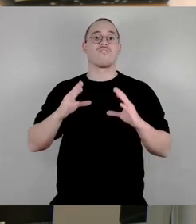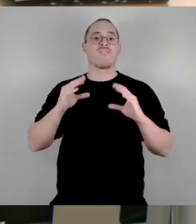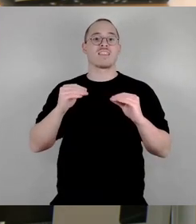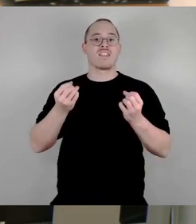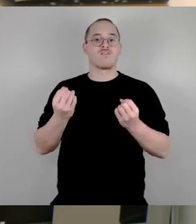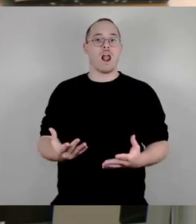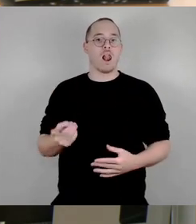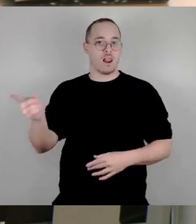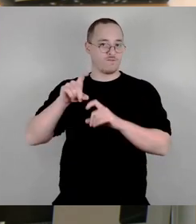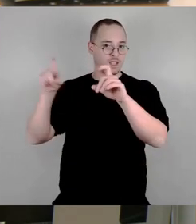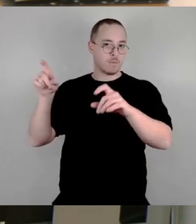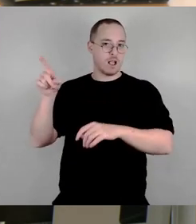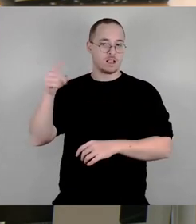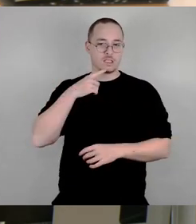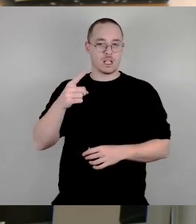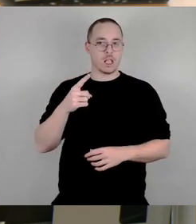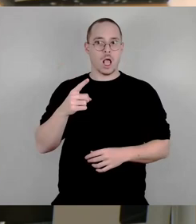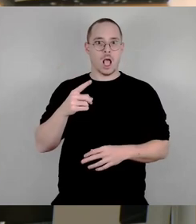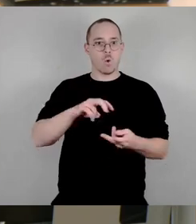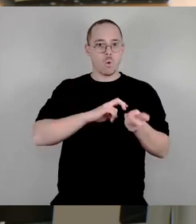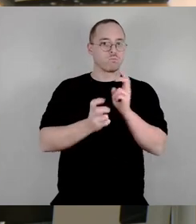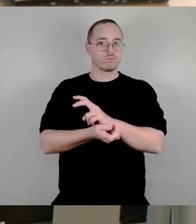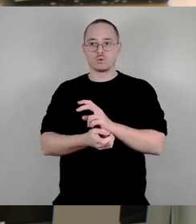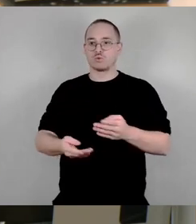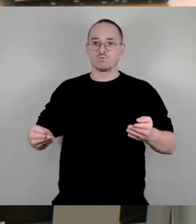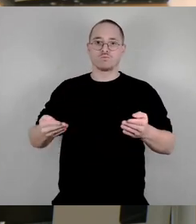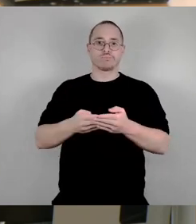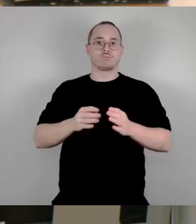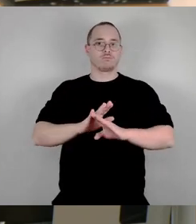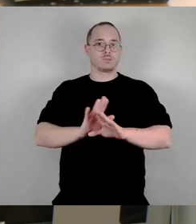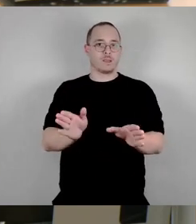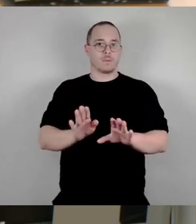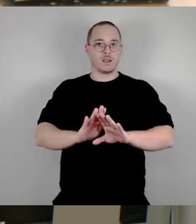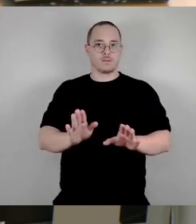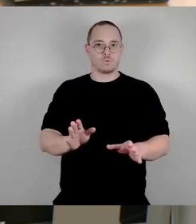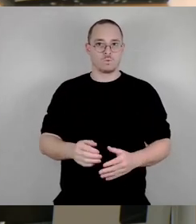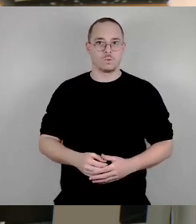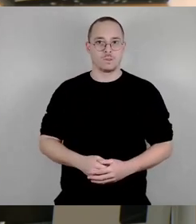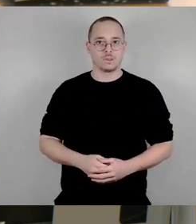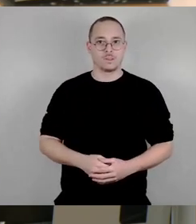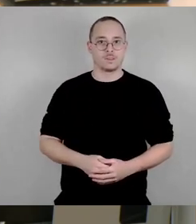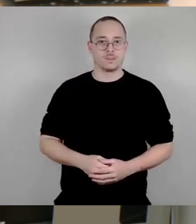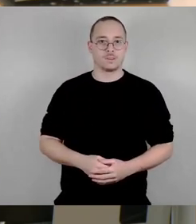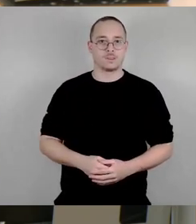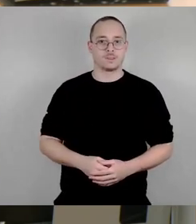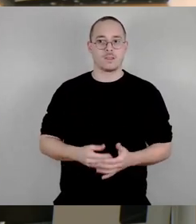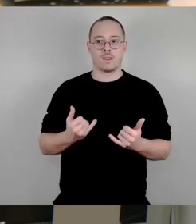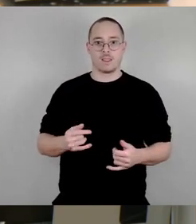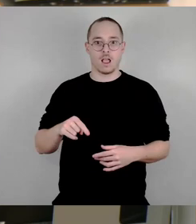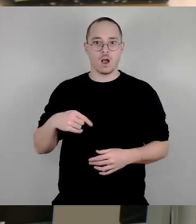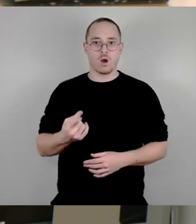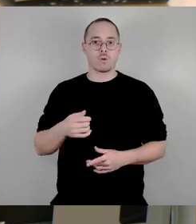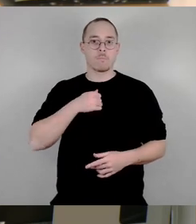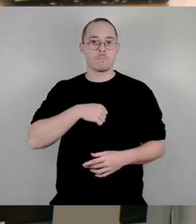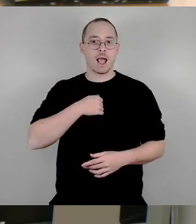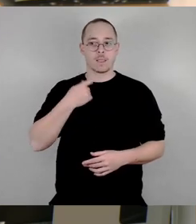eingestellt und das hat notwendigerweise Folgen für den Badebetrieb. Das hat notwendigerweise Folgen für die